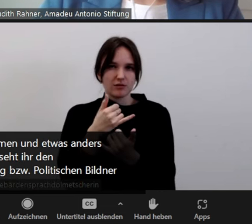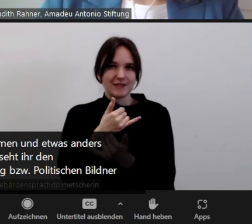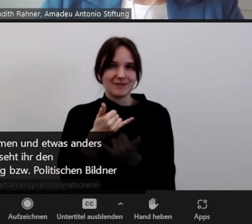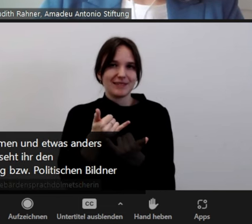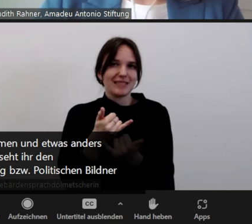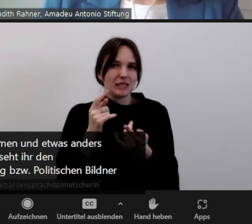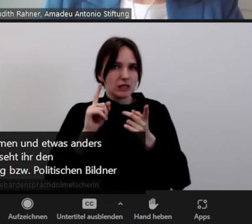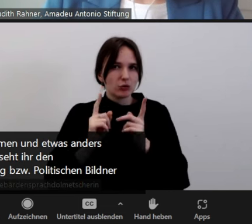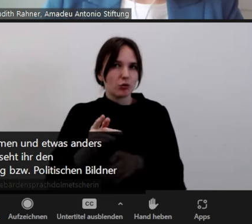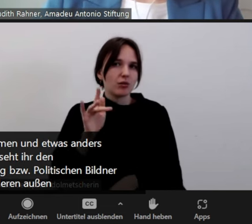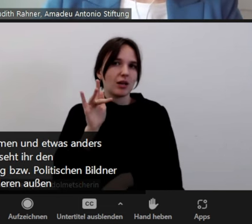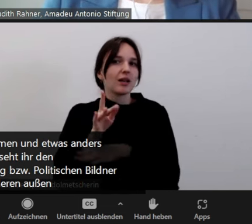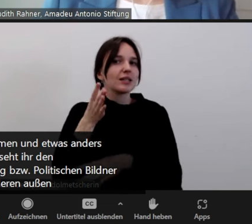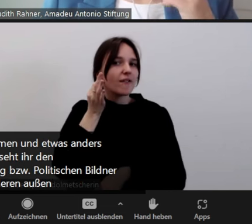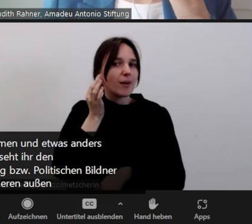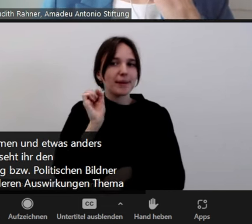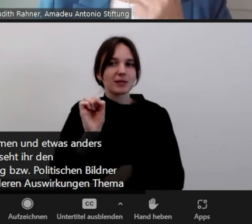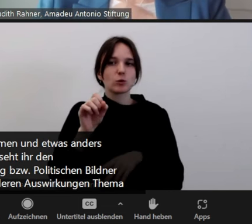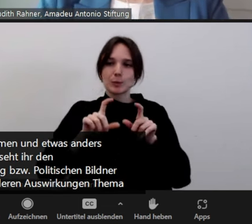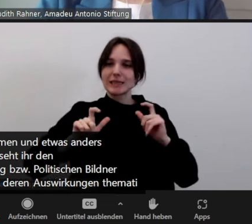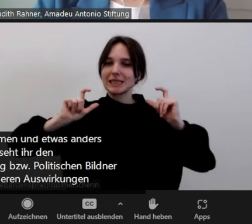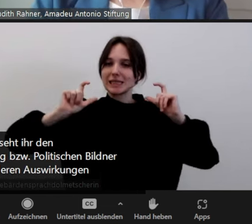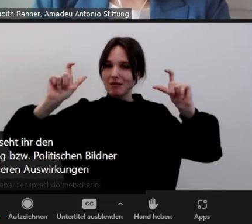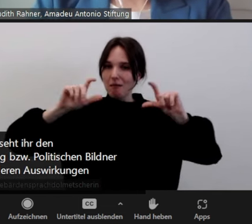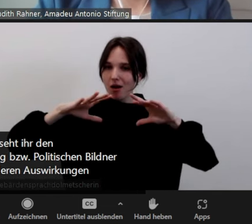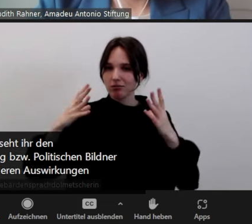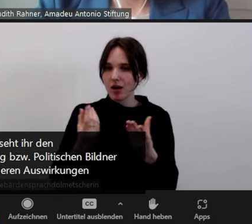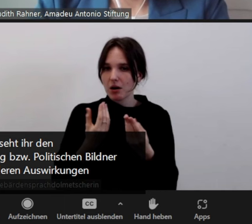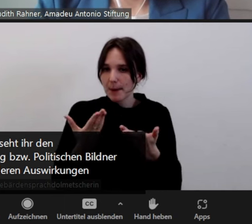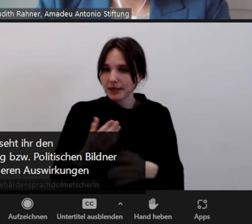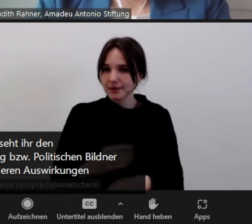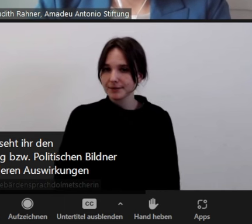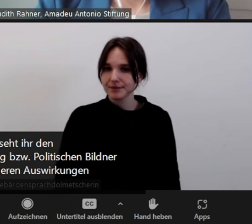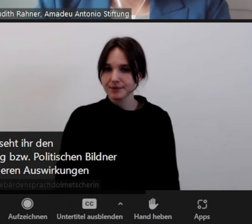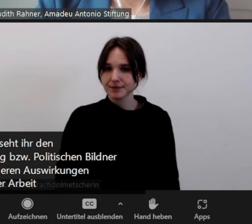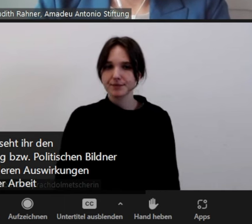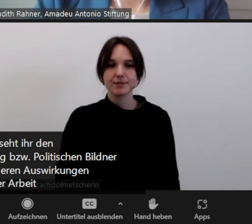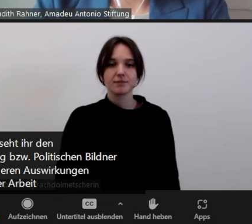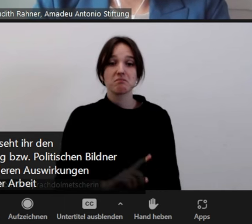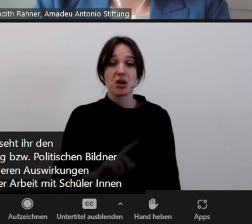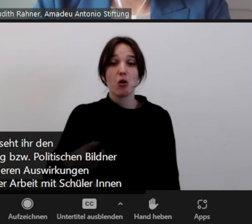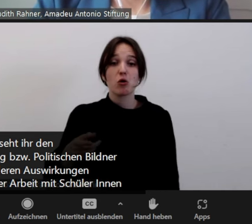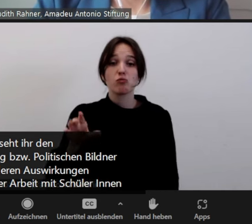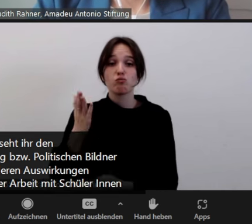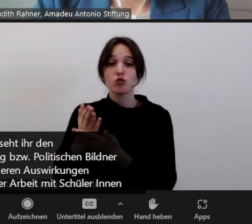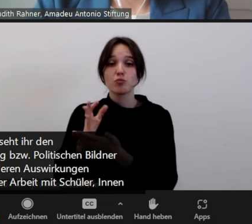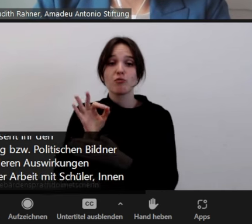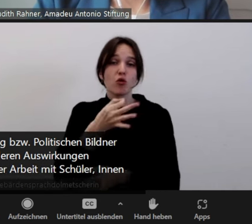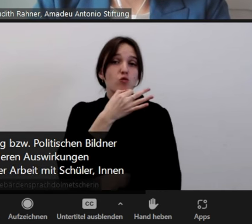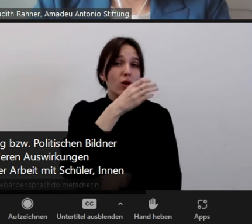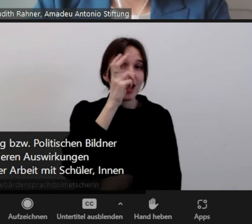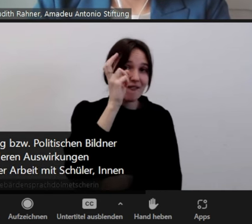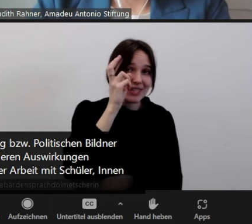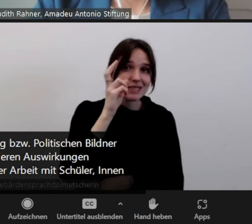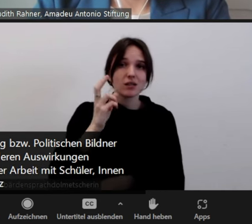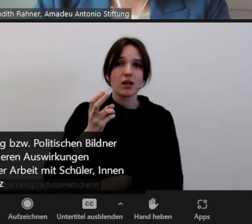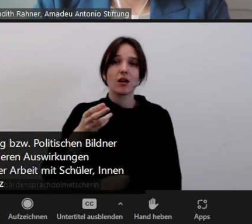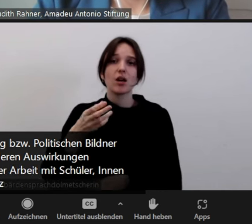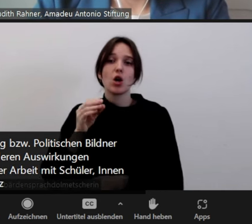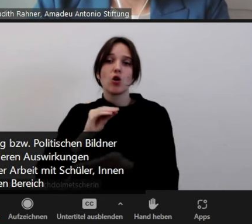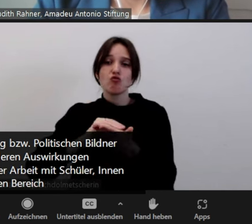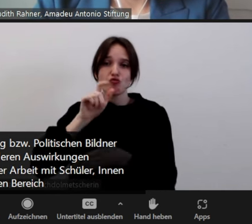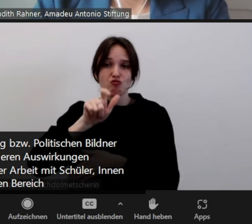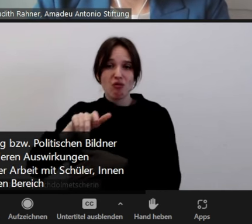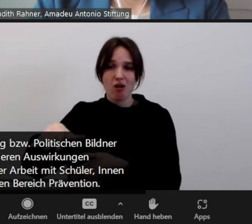Antifeminismus und deren Auswirkungen thematisiert werden und insbesondere in der Arbeit mit SchülerInnen und jungen Erwachsenen? Also diesen ganzen Bereich